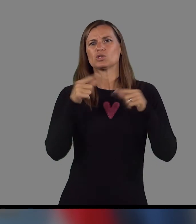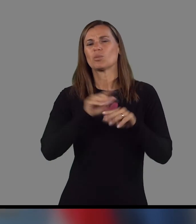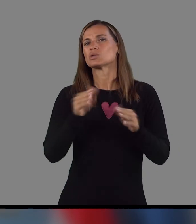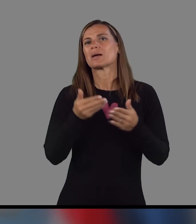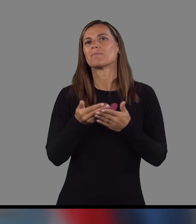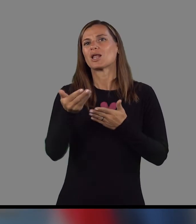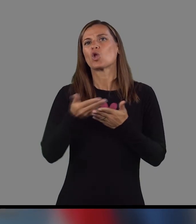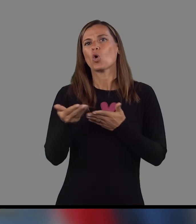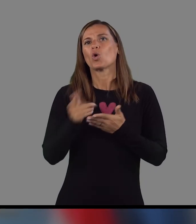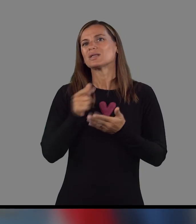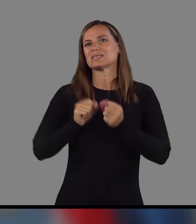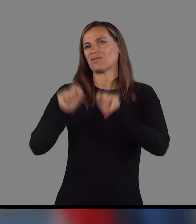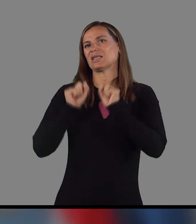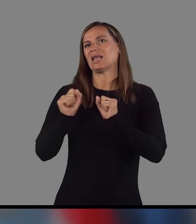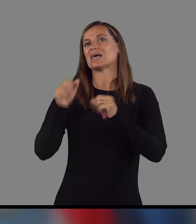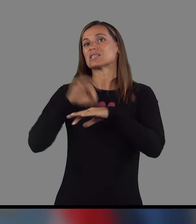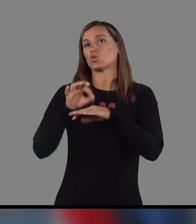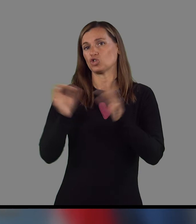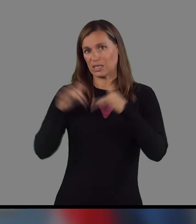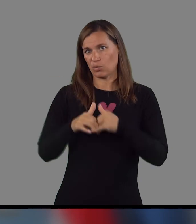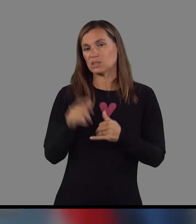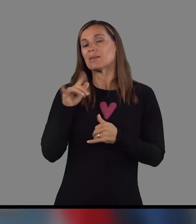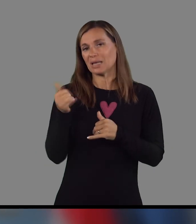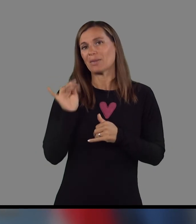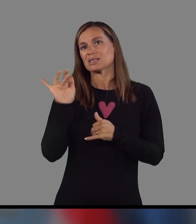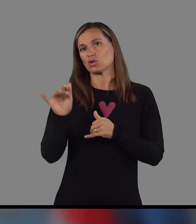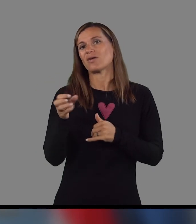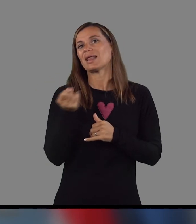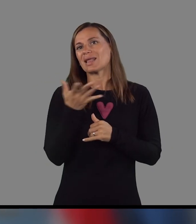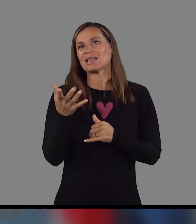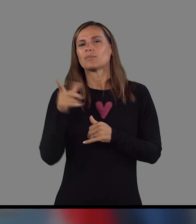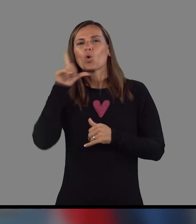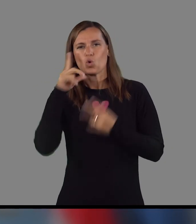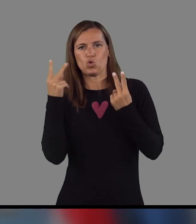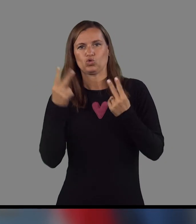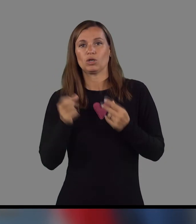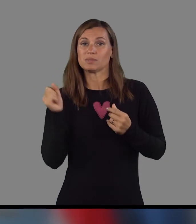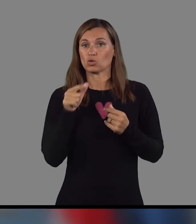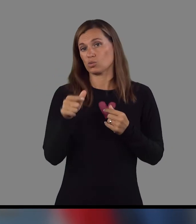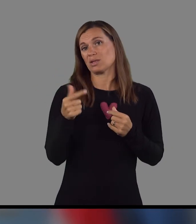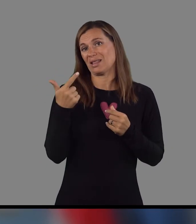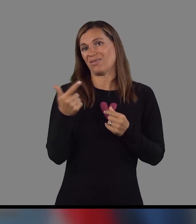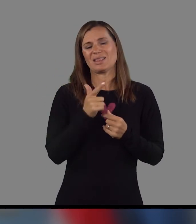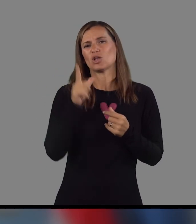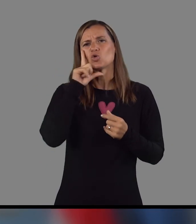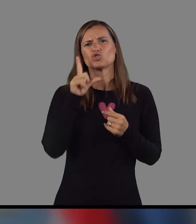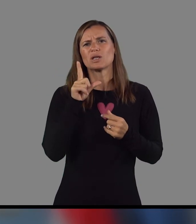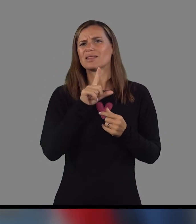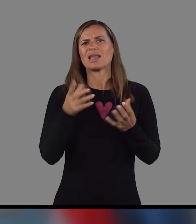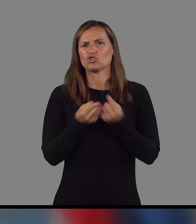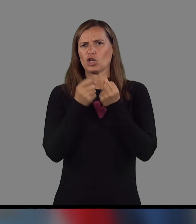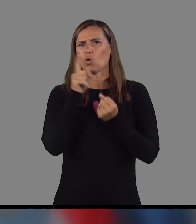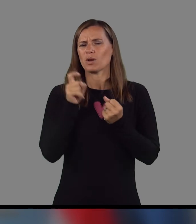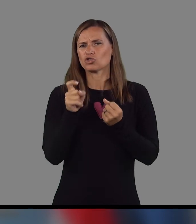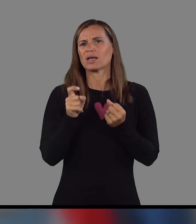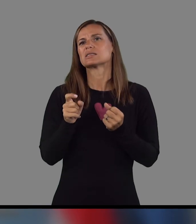predlogov ni zavrljena zdravniška zbornica, je pa nasprotovala nekaj ključnim. Zato smo kot te dve ključni nerešenje vprašanje